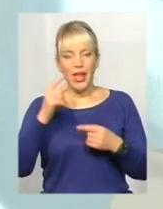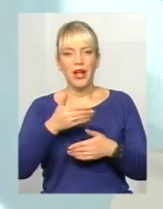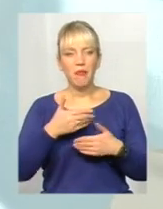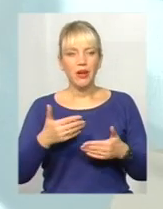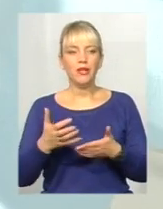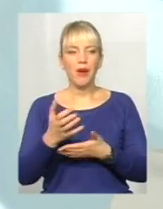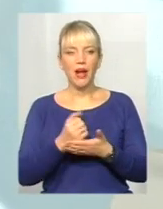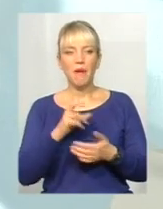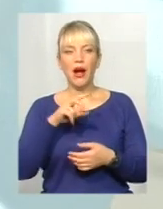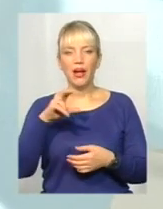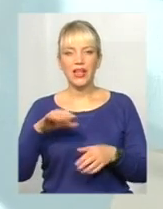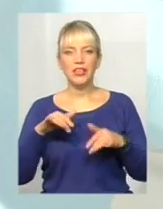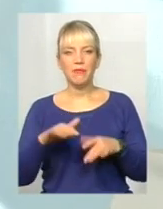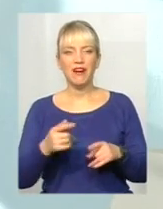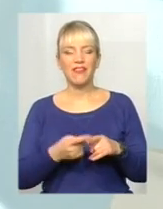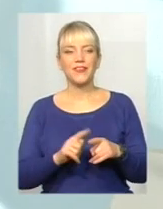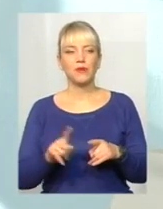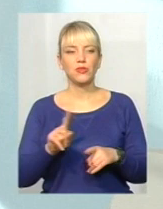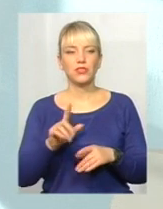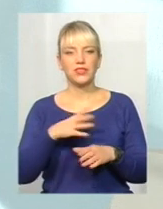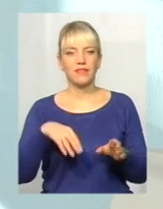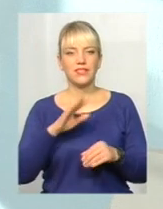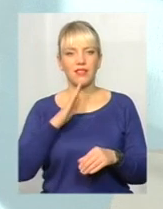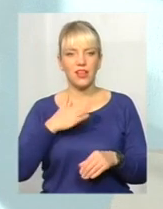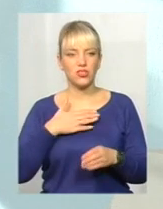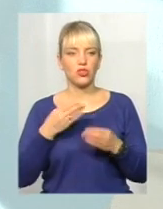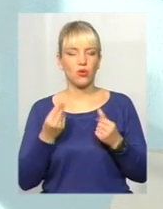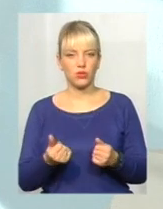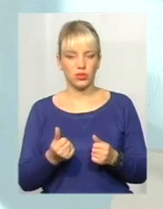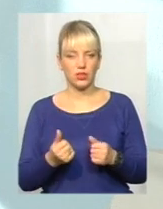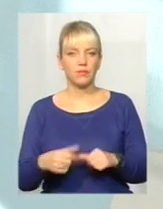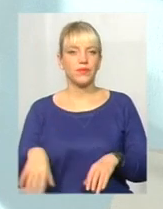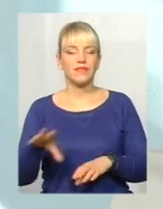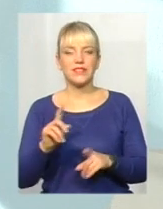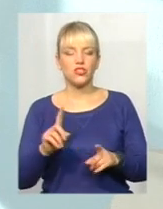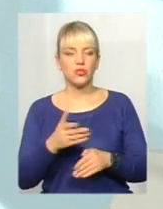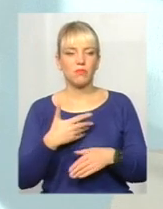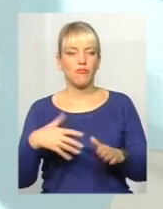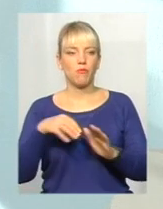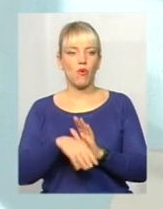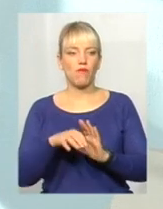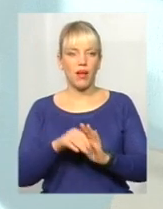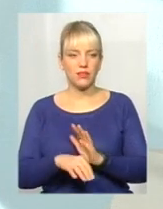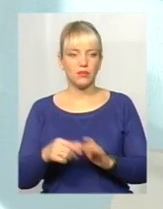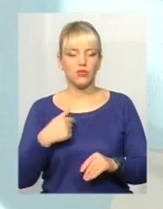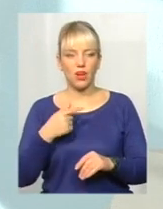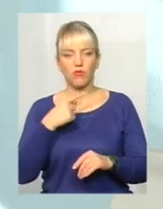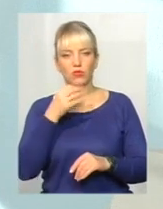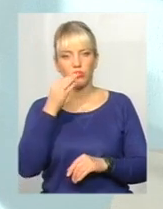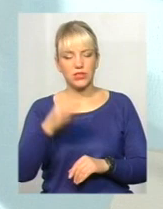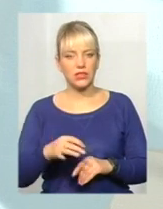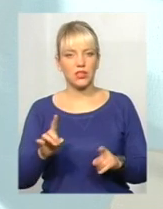ними, але справа в тому, що це все наші з вами кошти. Все, що ми запровадимо, ну, хочу сказати, що в нас